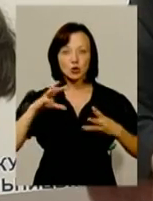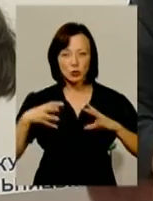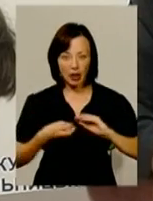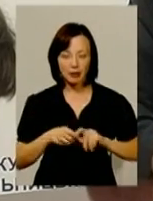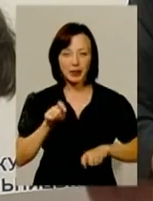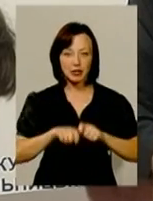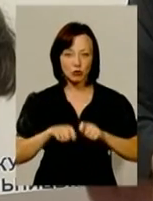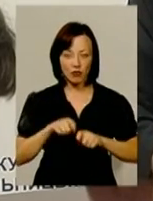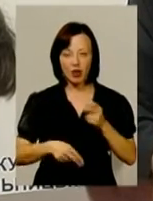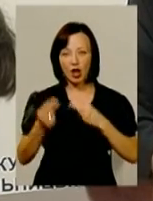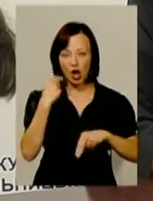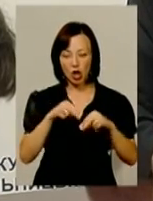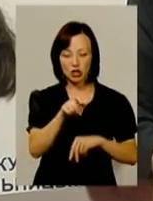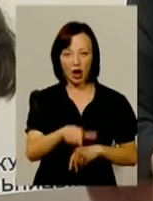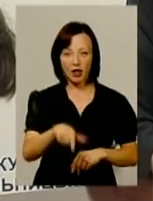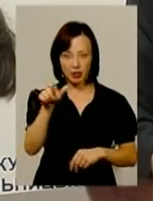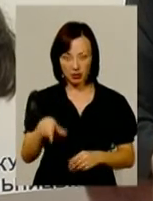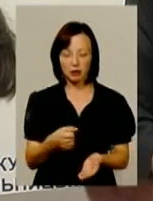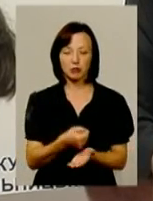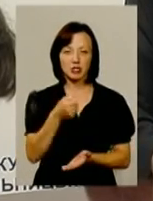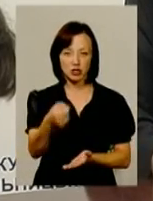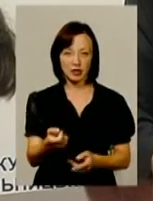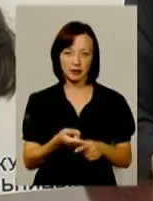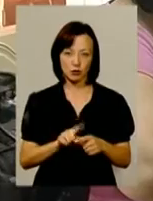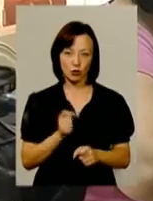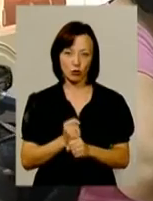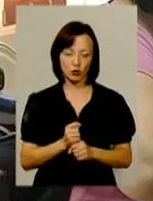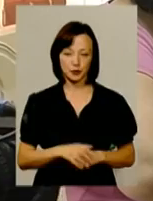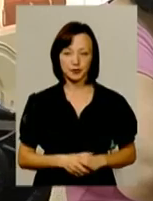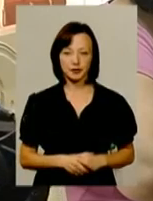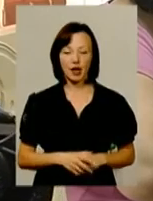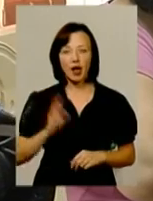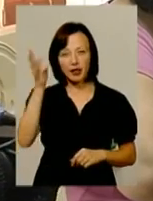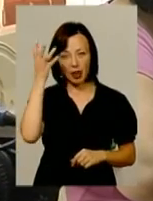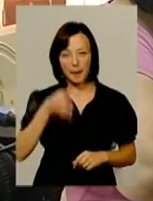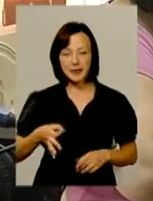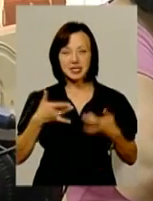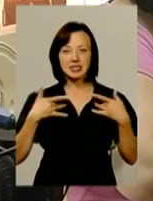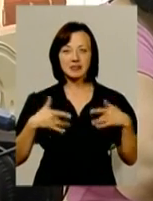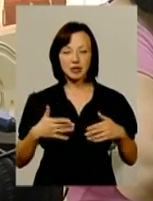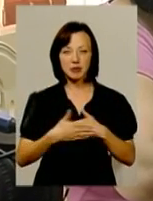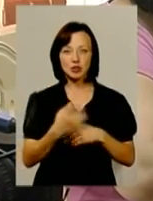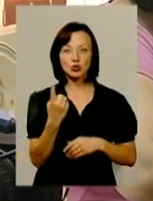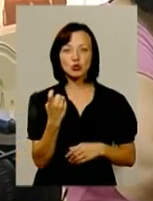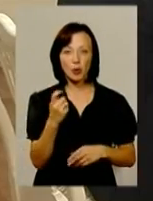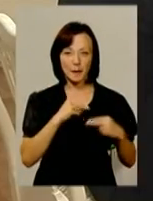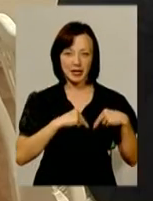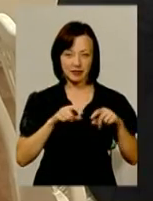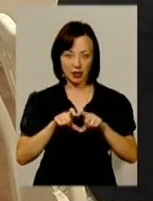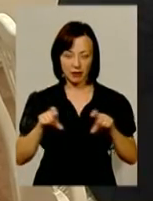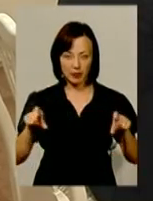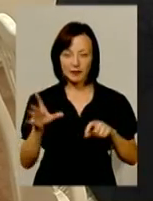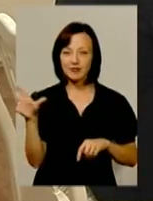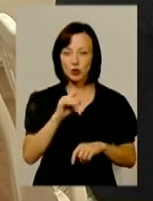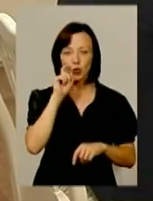тестування кращі кандидати призначатимуться на ці посади. На Хмельниччині звільнять близько сотні працівників відомства в